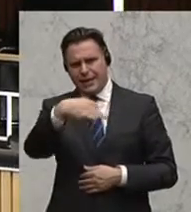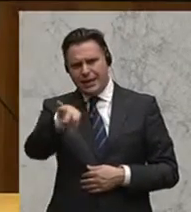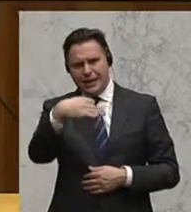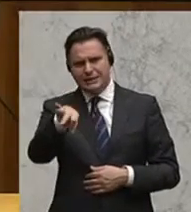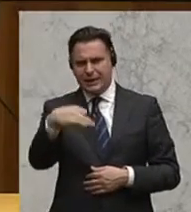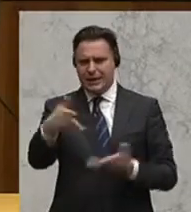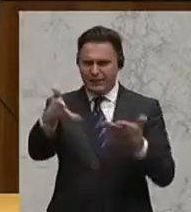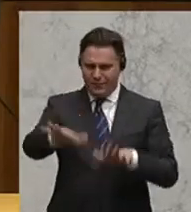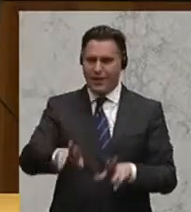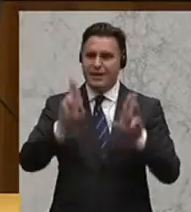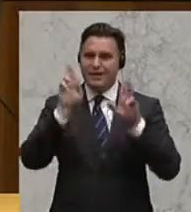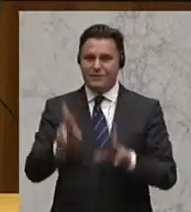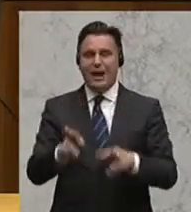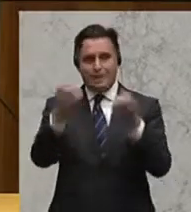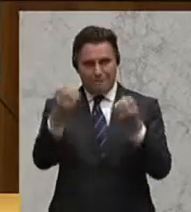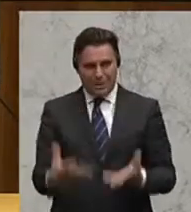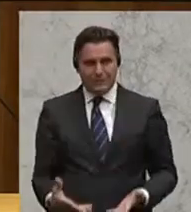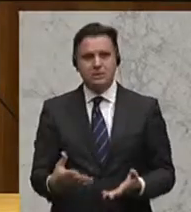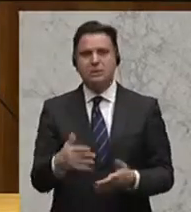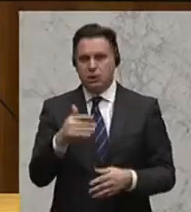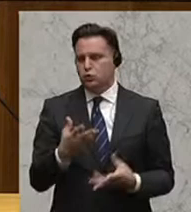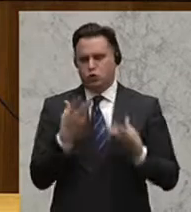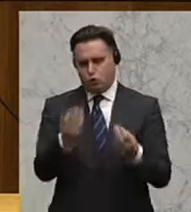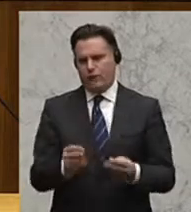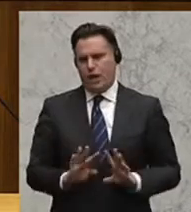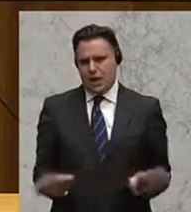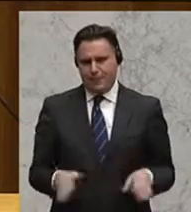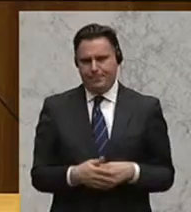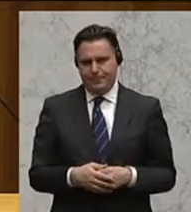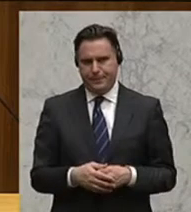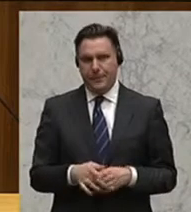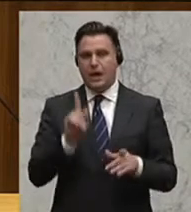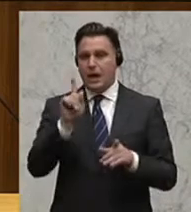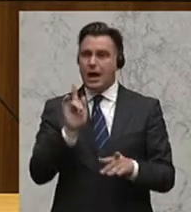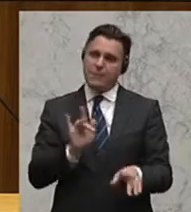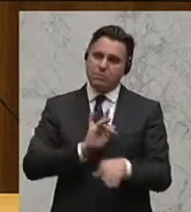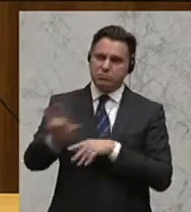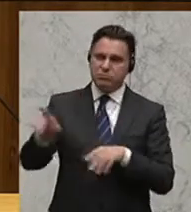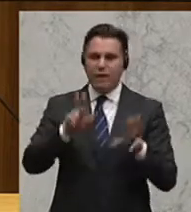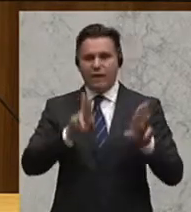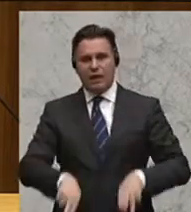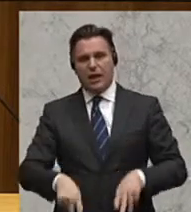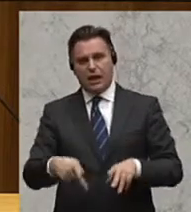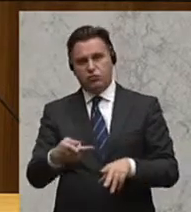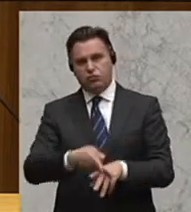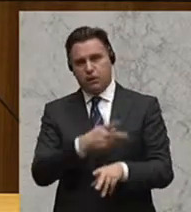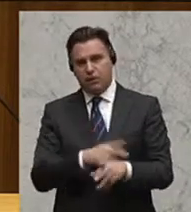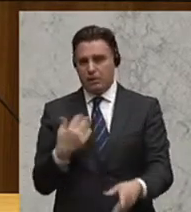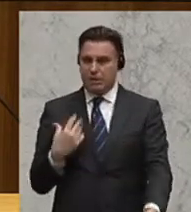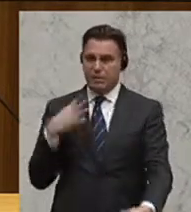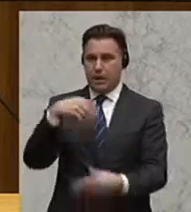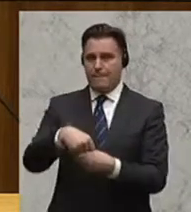Fall, wenn er passiert ist, dann ist er zu viel. Aber gegen den Rechtsstaat, wir sind ein Teil des